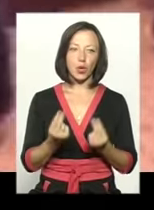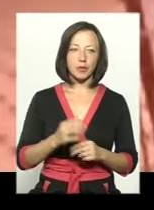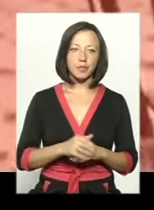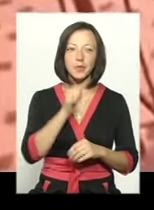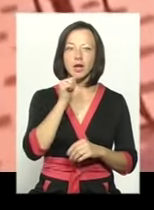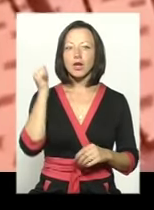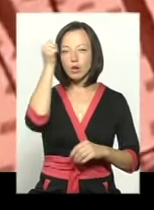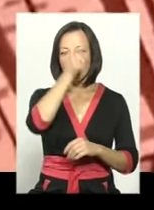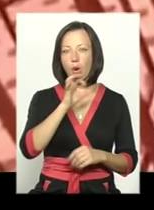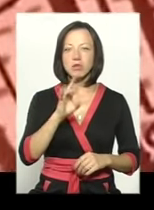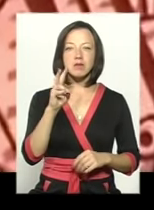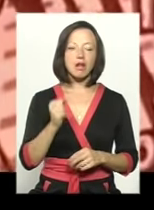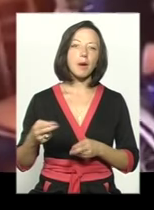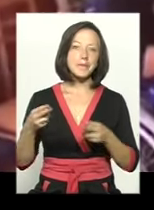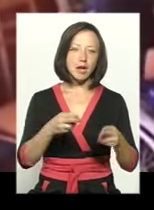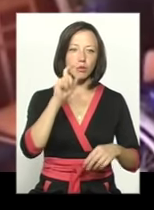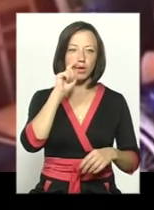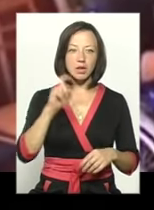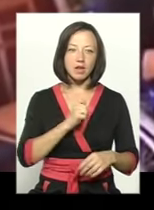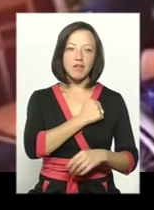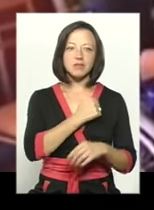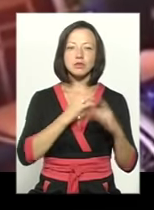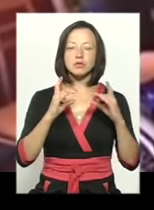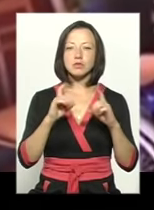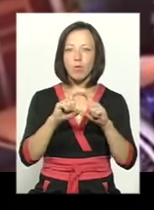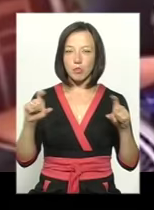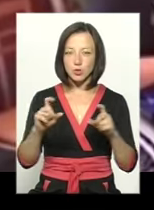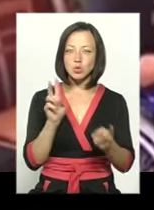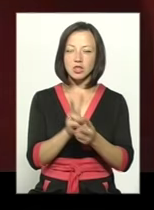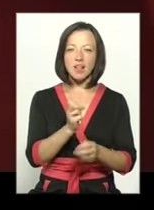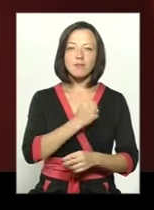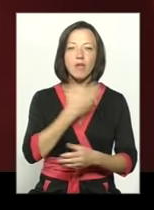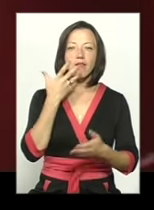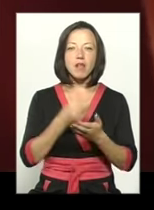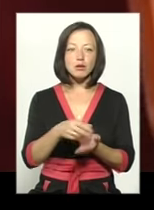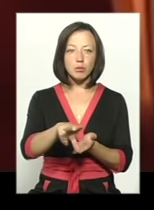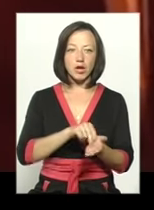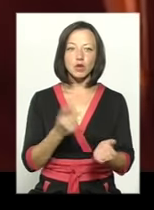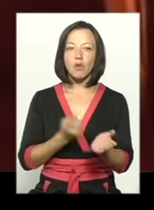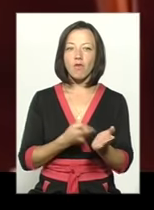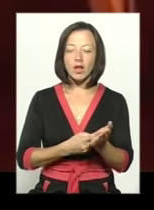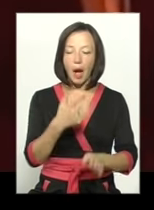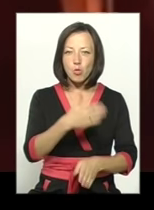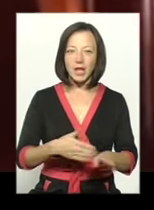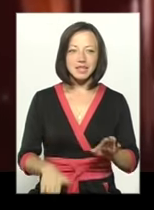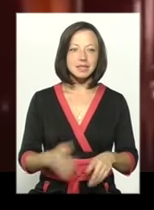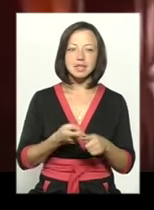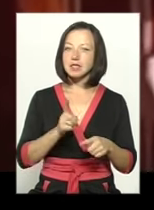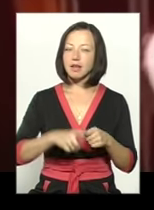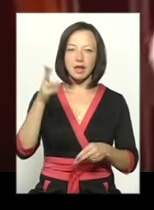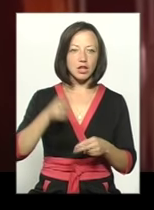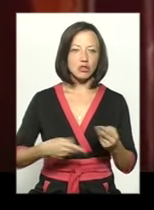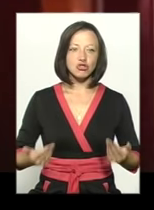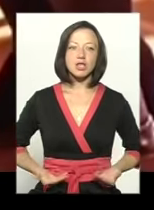Торік Оксана навідалась в Україну. У шпиталях зустрічалась із воїнами. На власному прикладі доводила, ампутація кінцівок – це ще не кінець